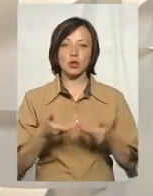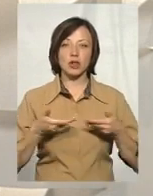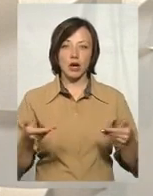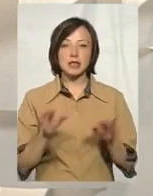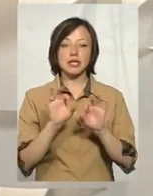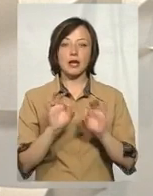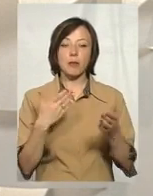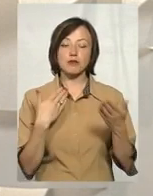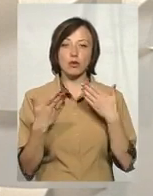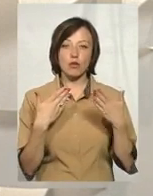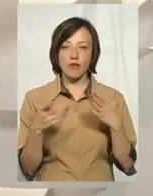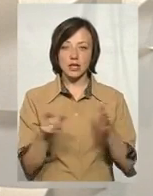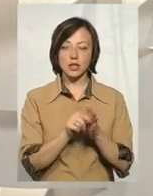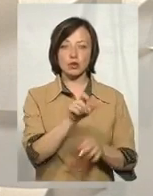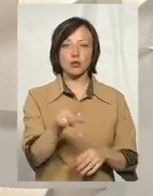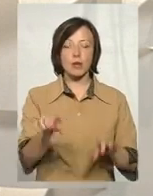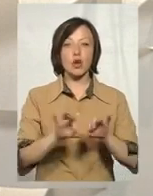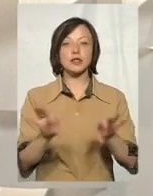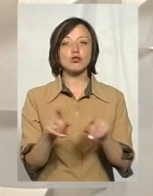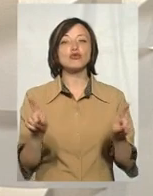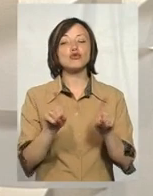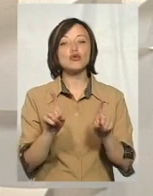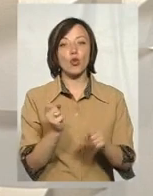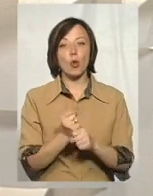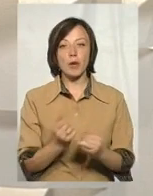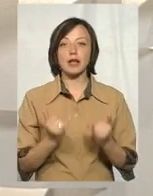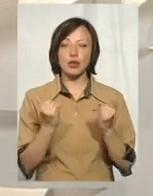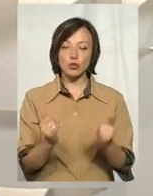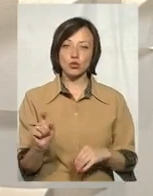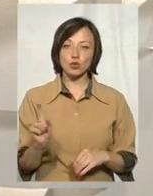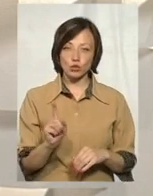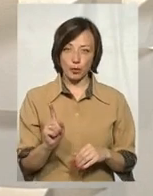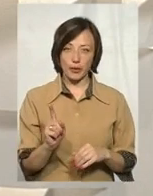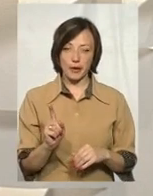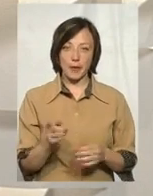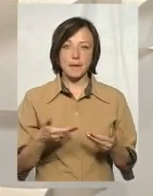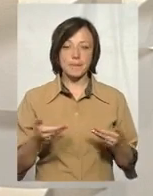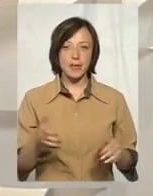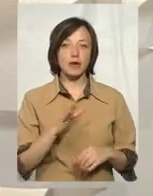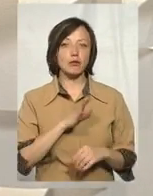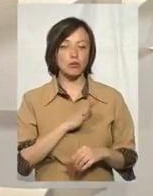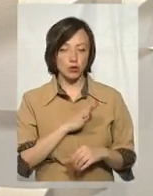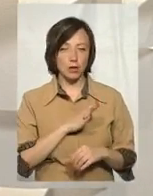поспілкуватися з людьми, і розказати, що все-таки вони роблять для того, аби ми були